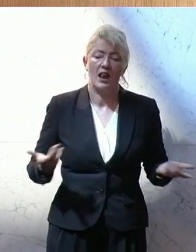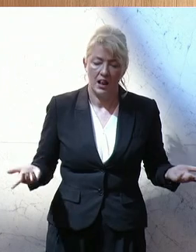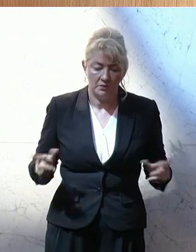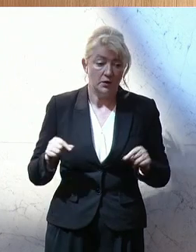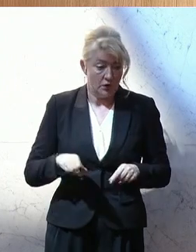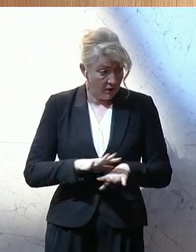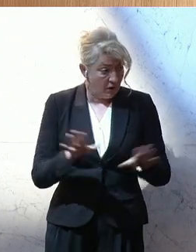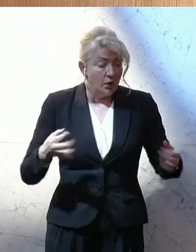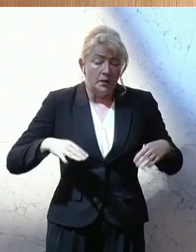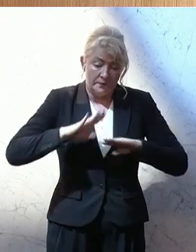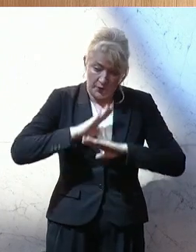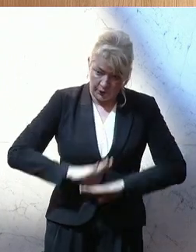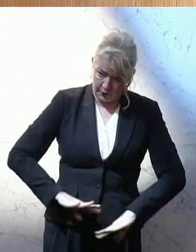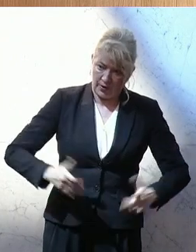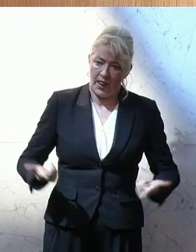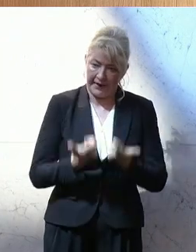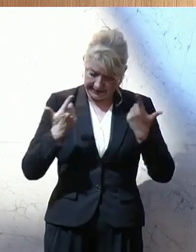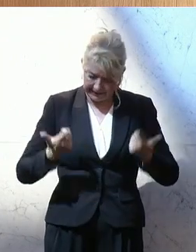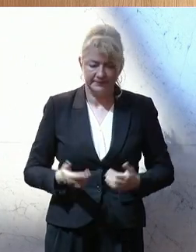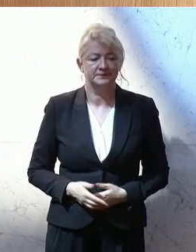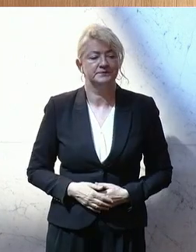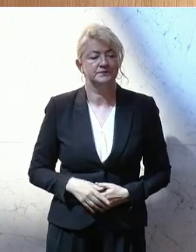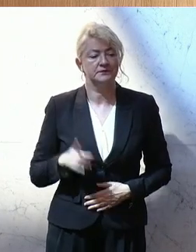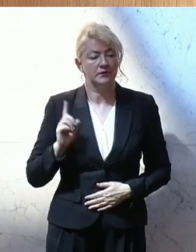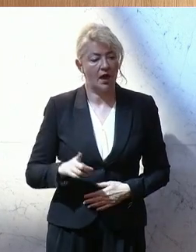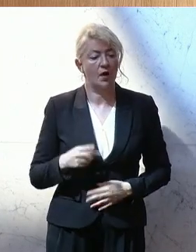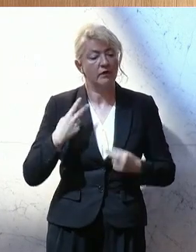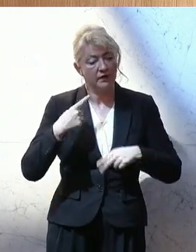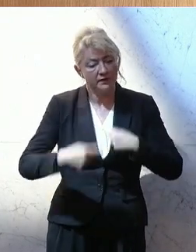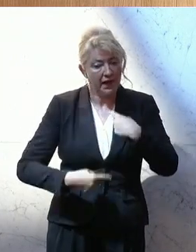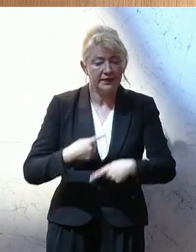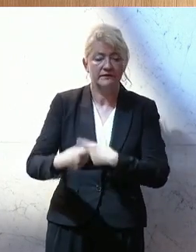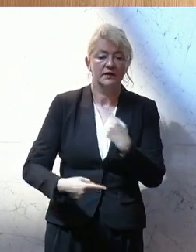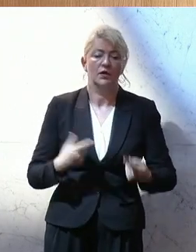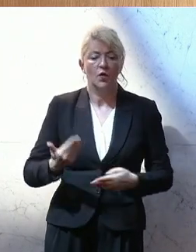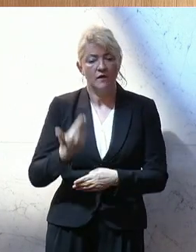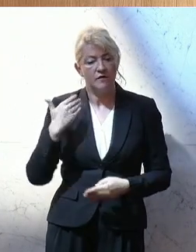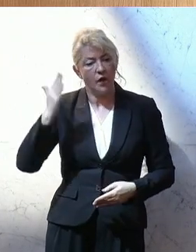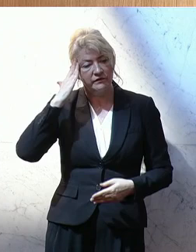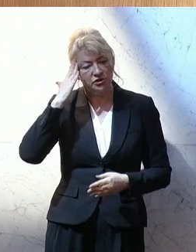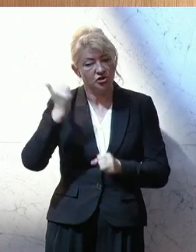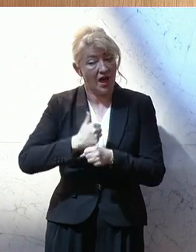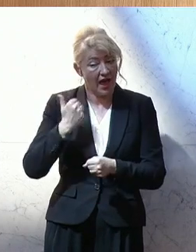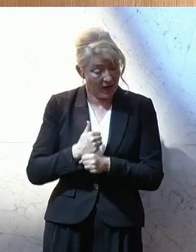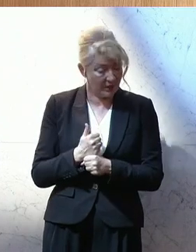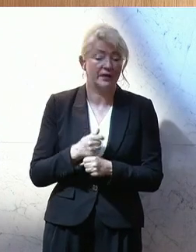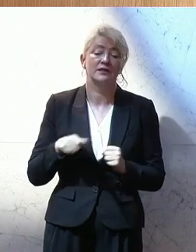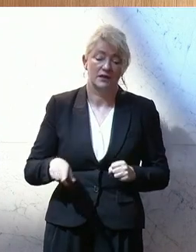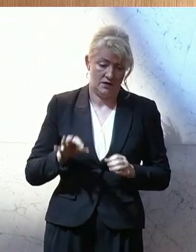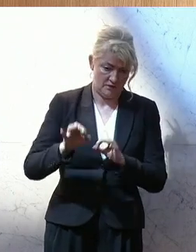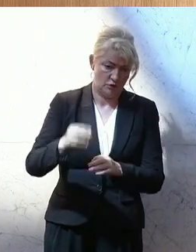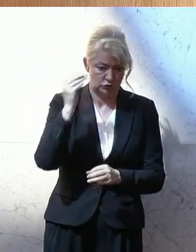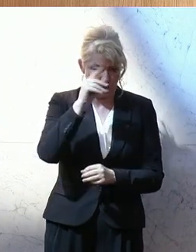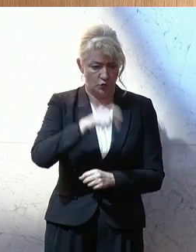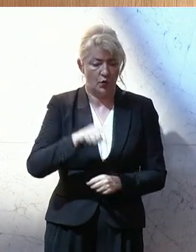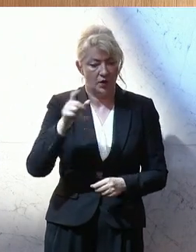spürbare Erleichterungen. Und mit der Weiterentwicklung der bisherigen vorwissenschaftlichen Arbeit geben wir den Schülerinnen und